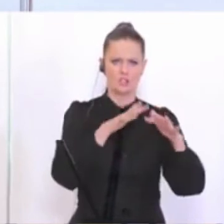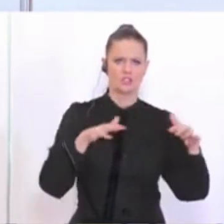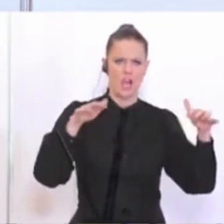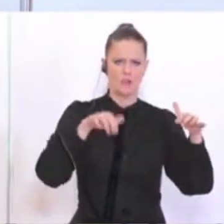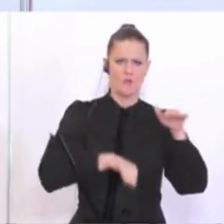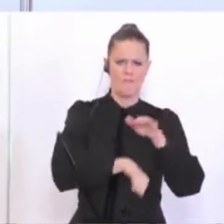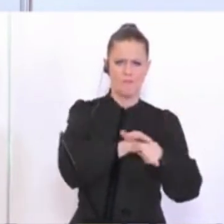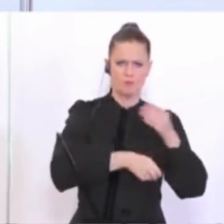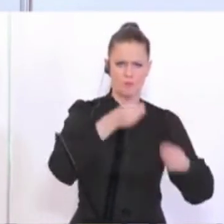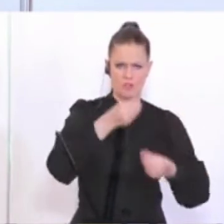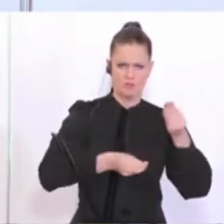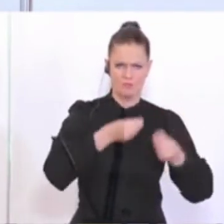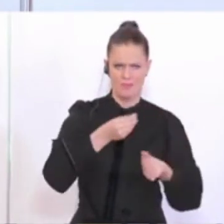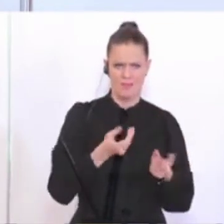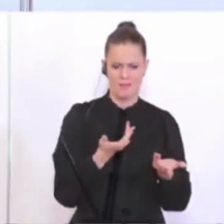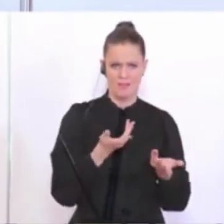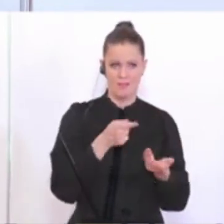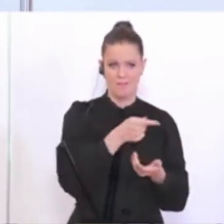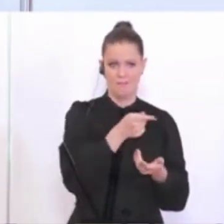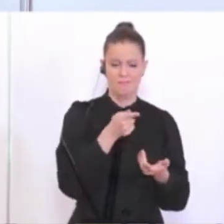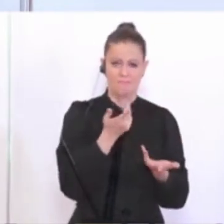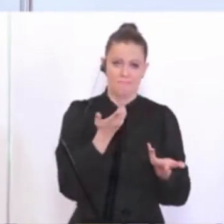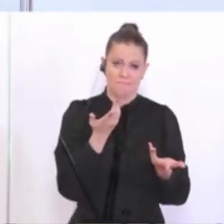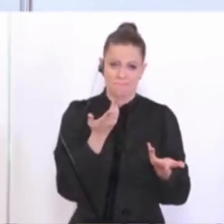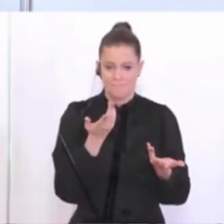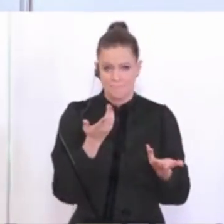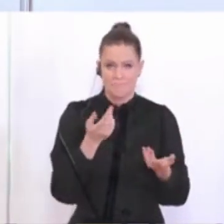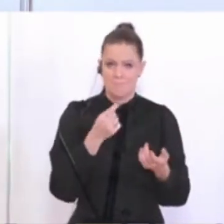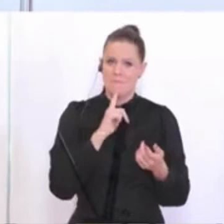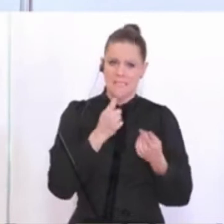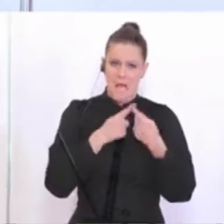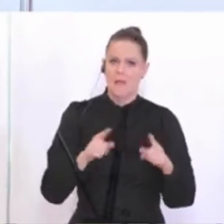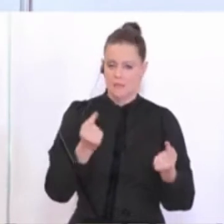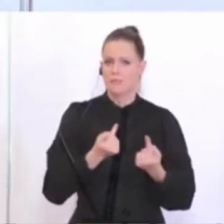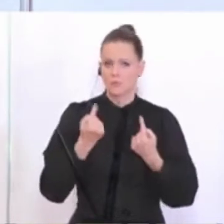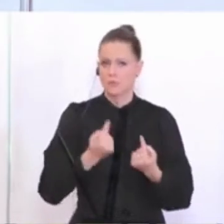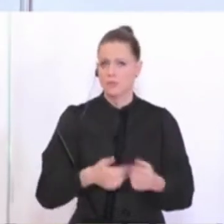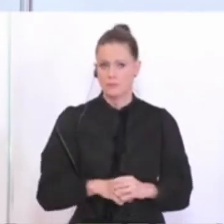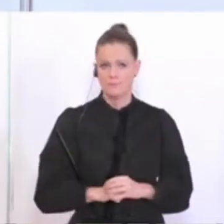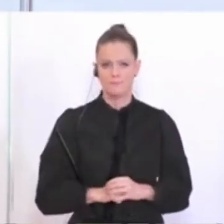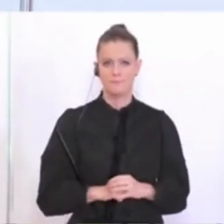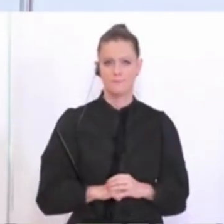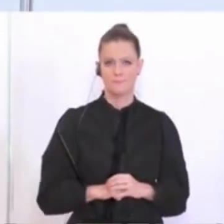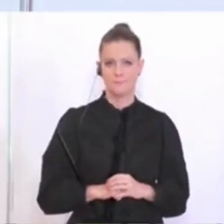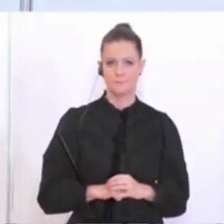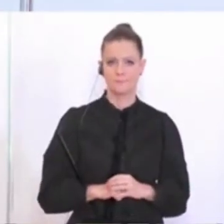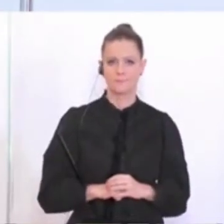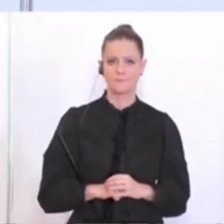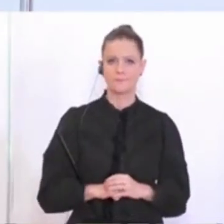mehr Leute betroffen und dort